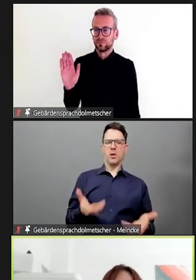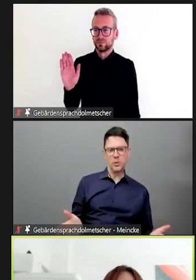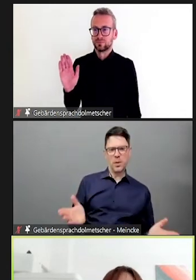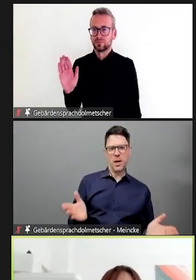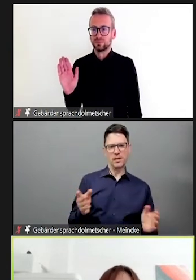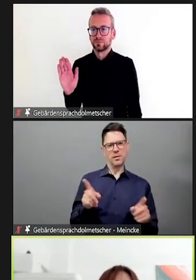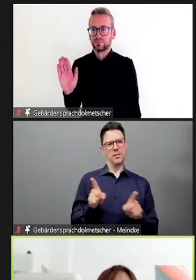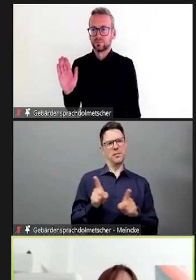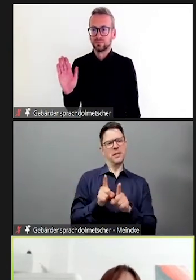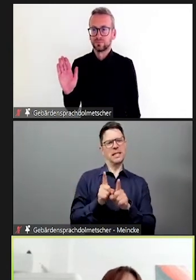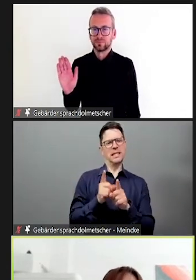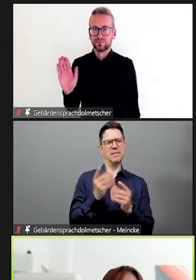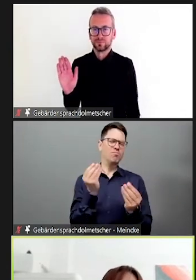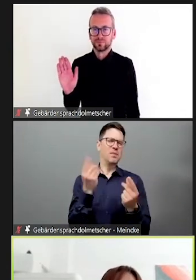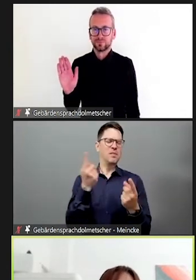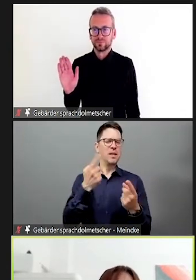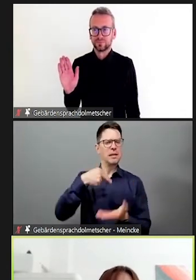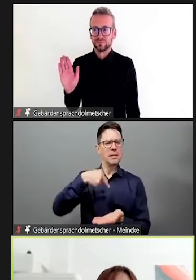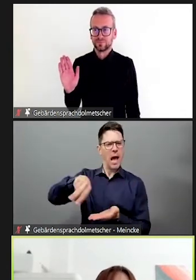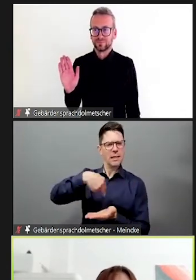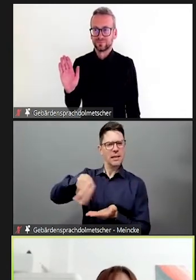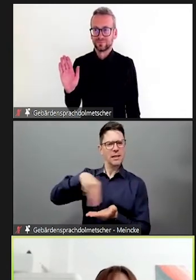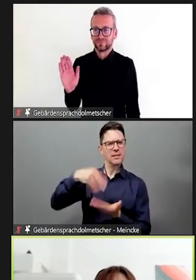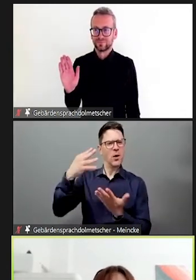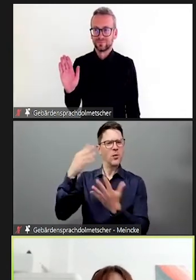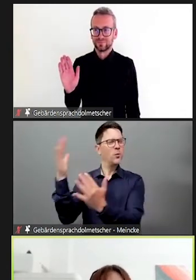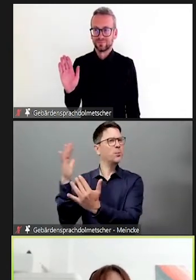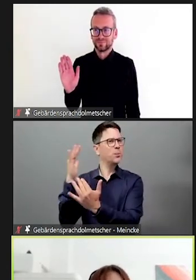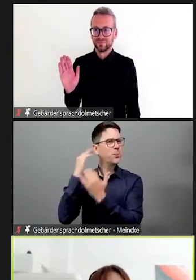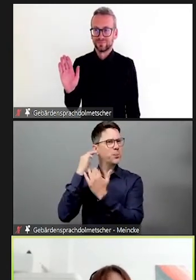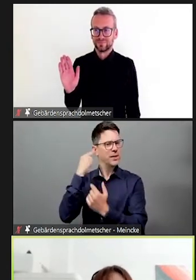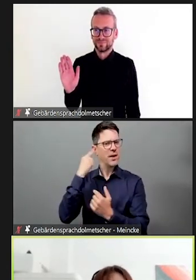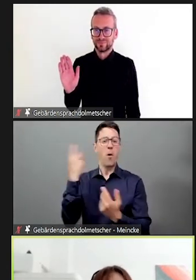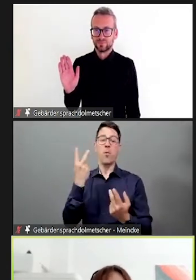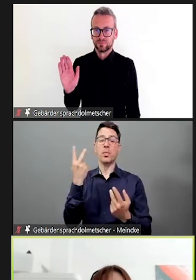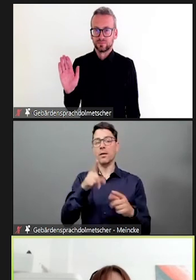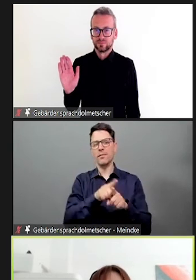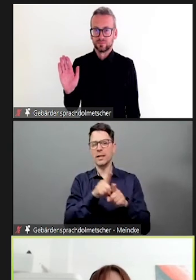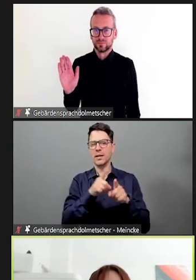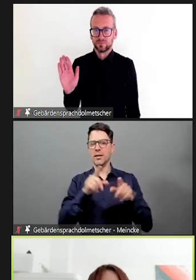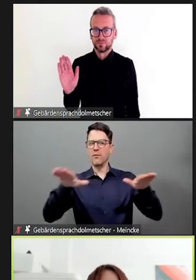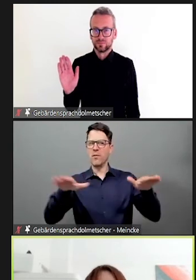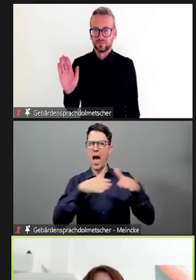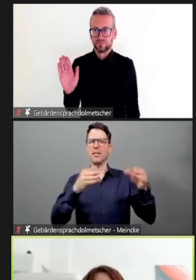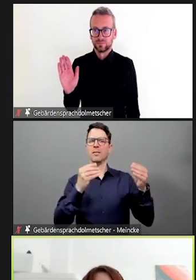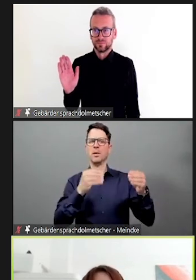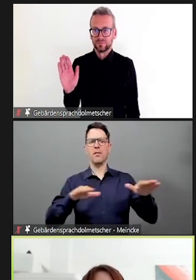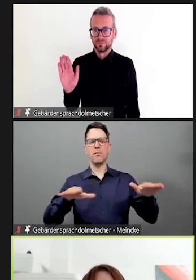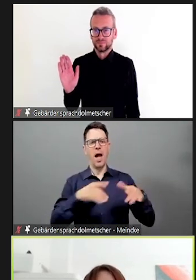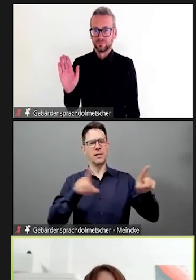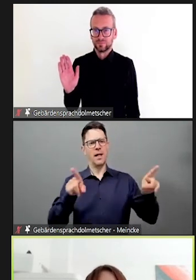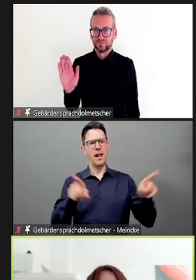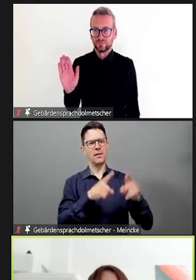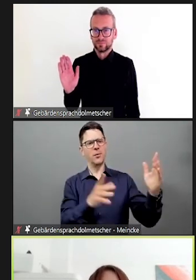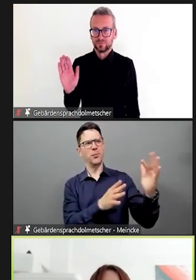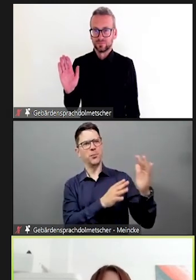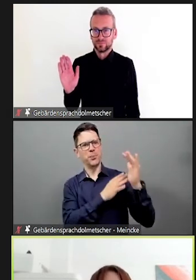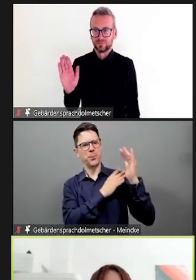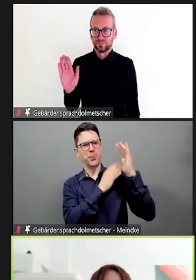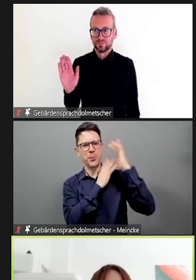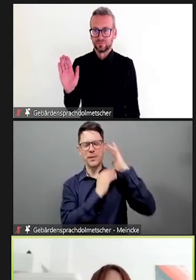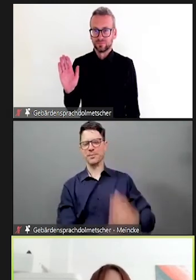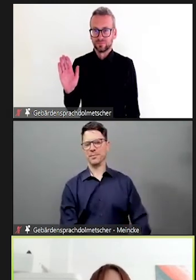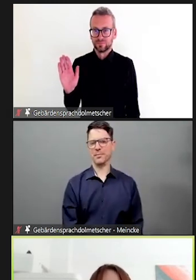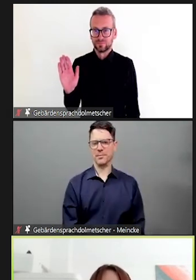ist sowas wie ein Cartoon, ein Zitat. Vielleicht finden Sie ja ein Zitat, was zum Thema des Seminars passt, worüber man vielleicht schon mal nachdenken kann, sich